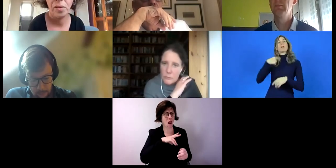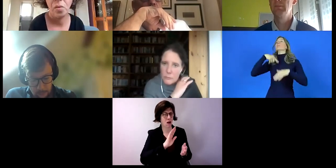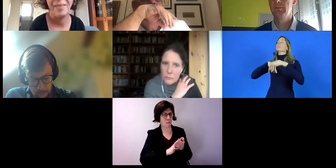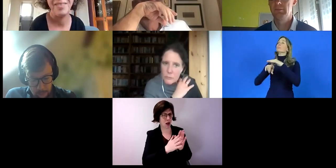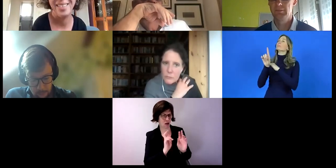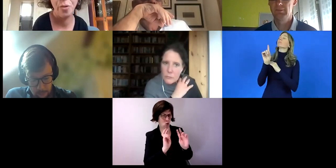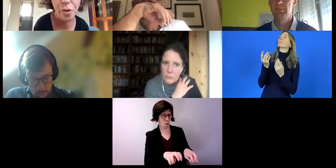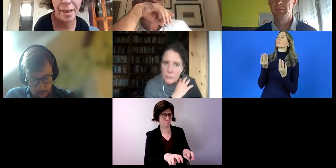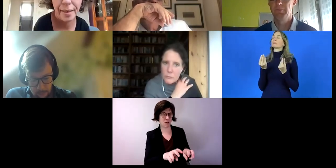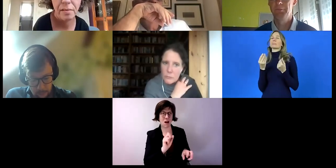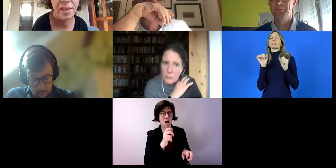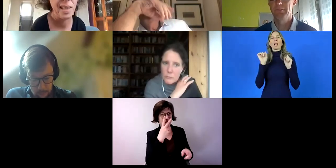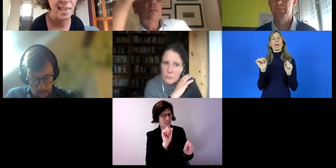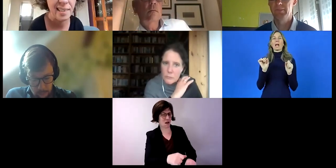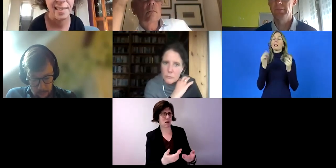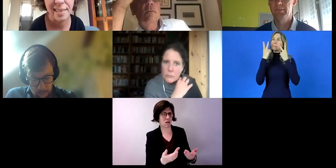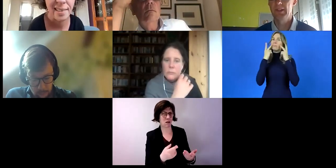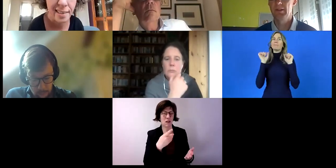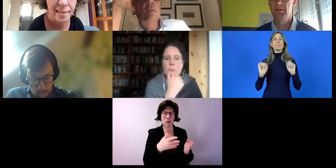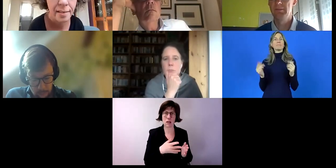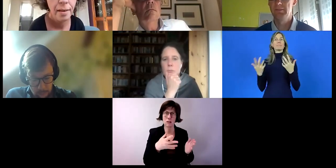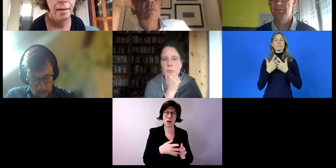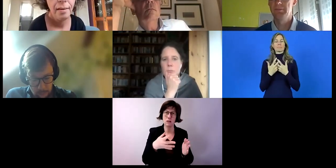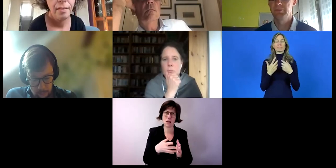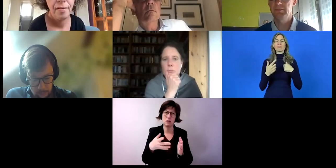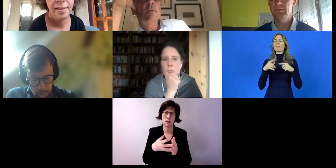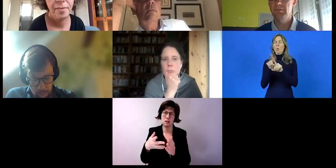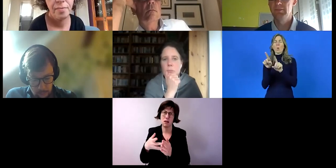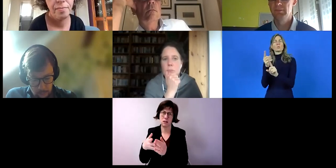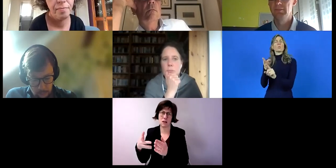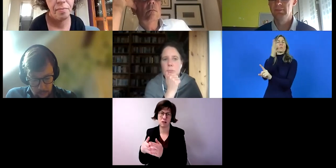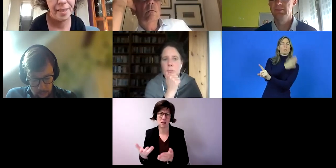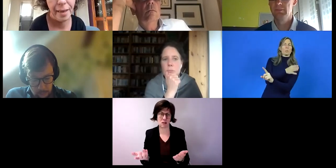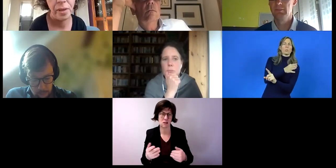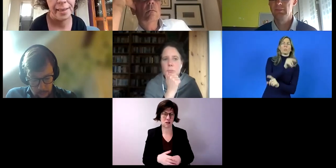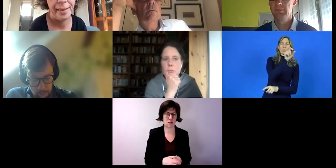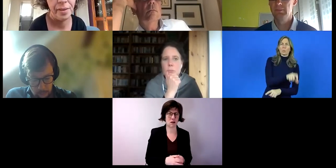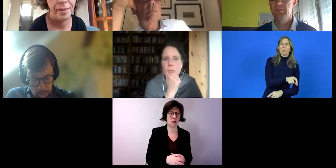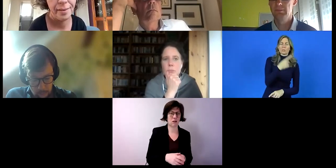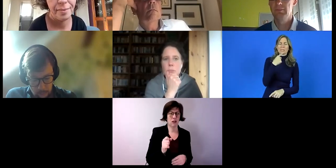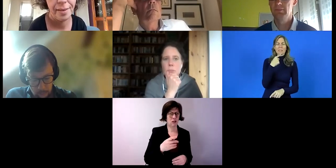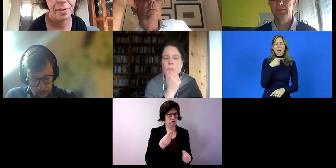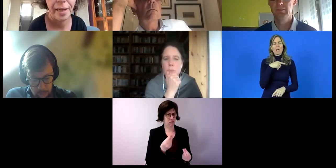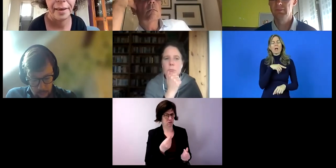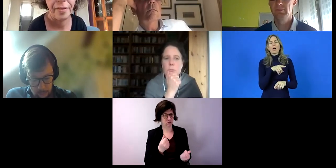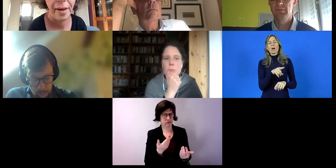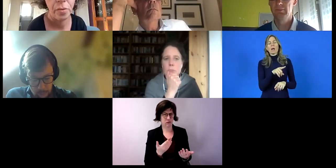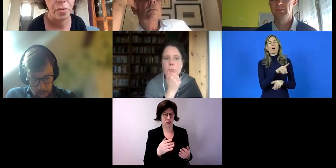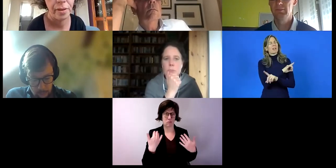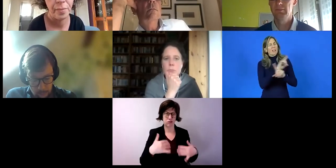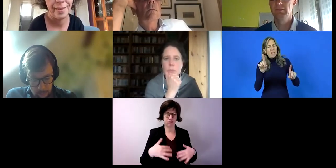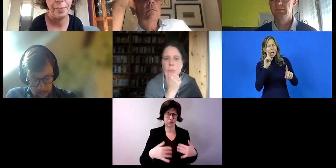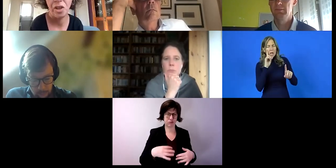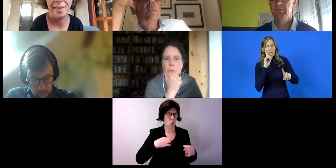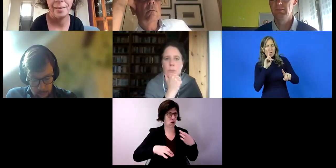lässt, um dann zu gucken, was kannst du wirklich? Und nicht immer testen, testen, testen, was sehr unangenehm ist. Das weiß ich aus eigener Erfahrung